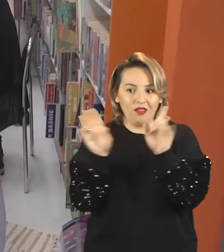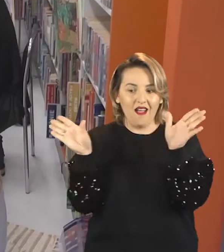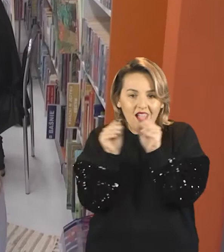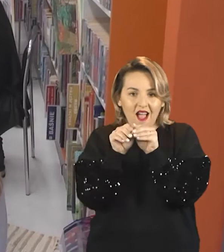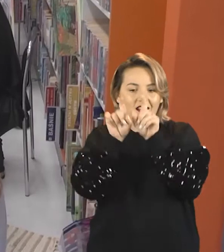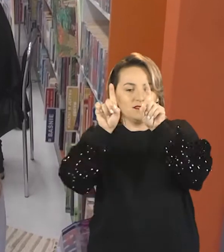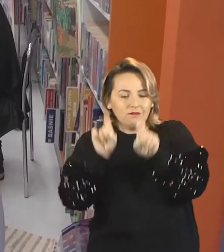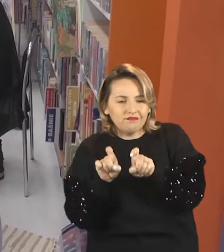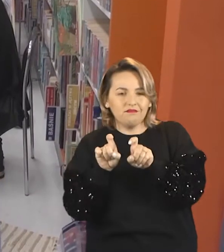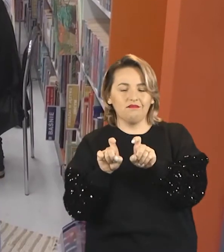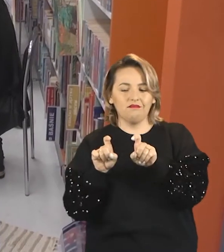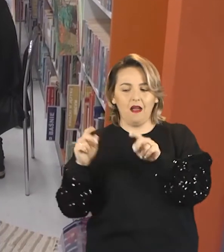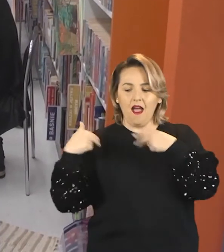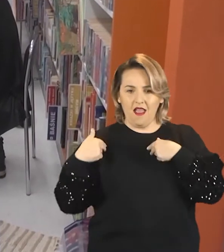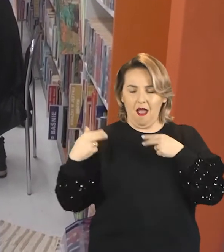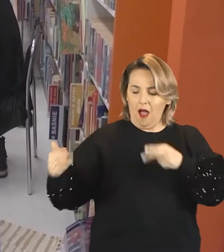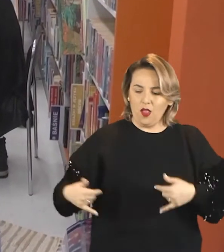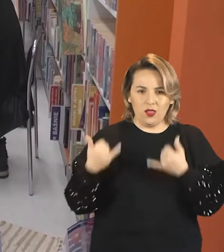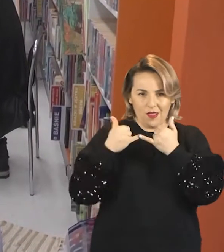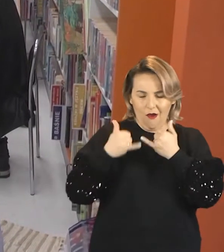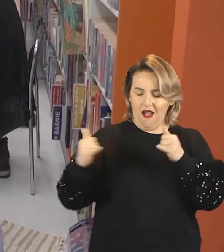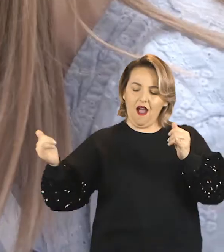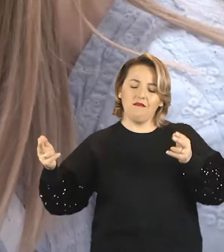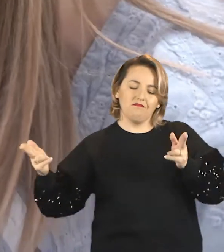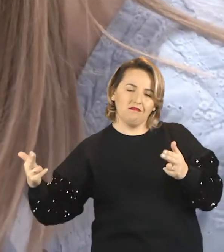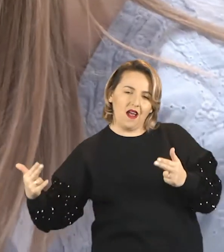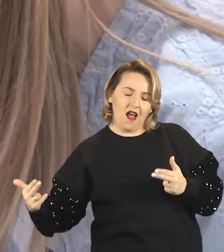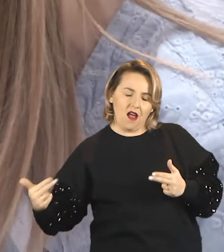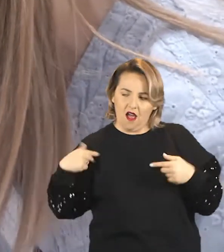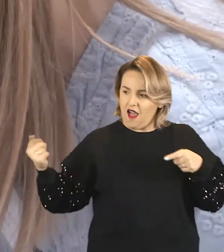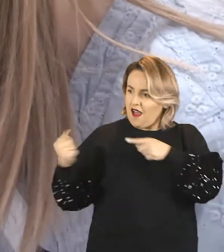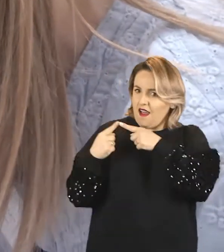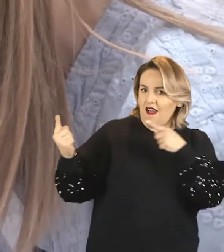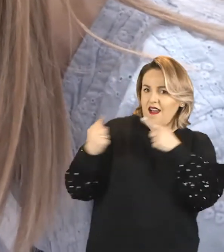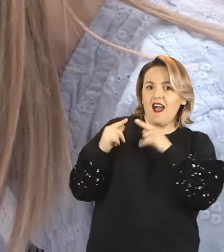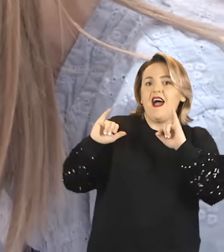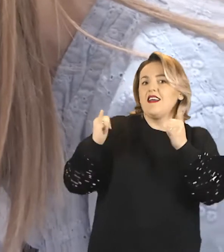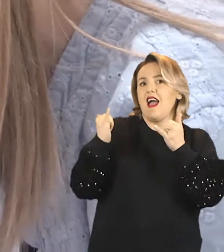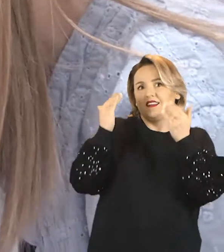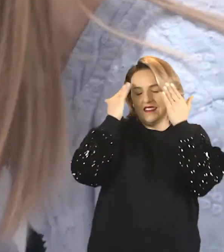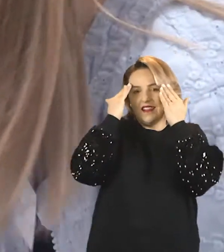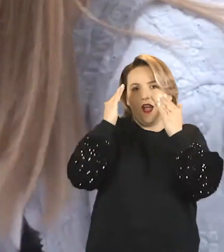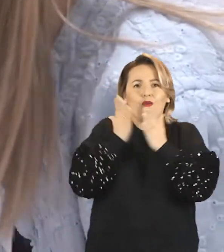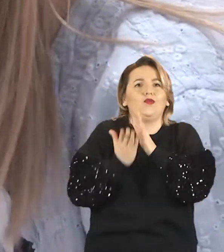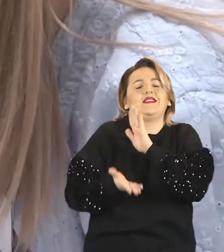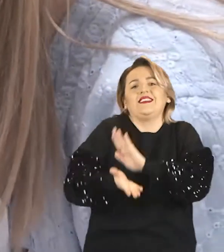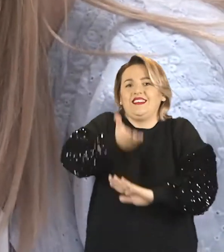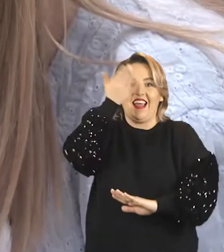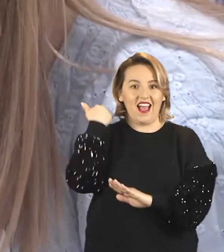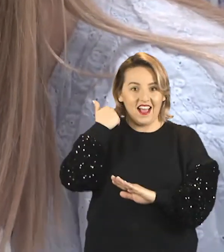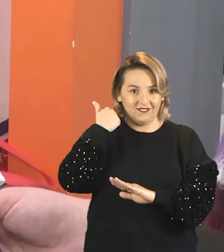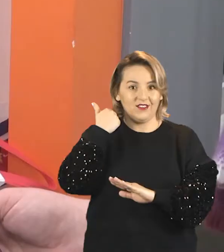siedliśmy na trawi i zaczęliśmy malować, jakbyśmy się znali już dawno. No i potem